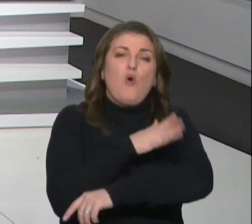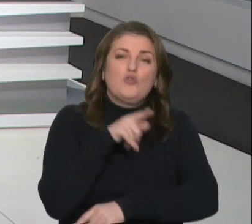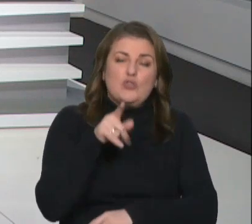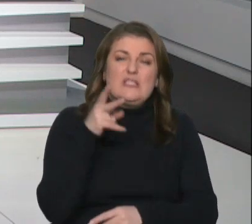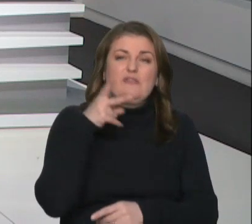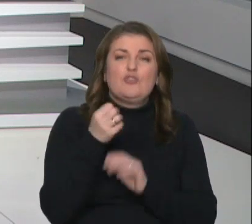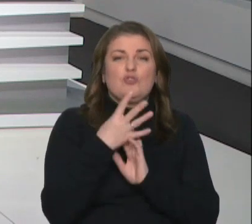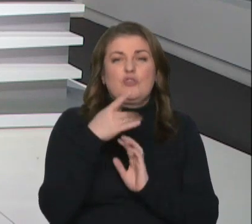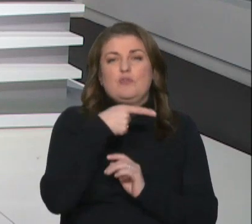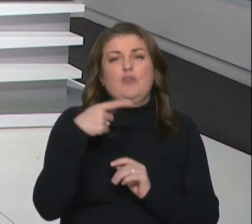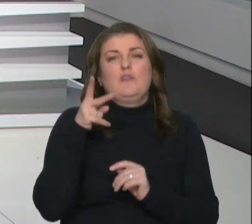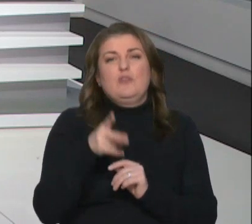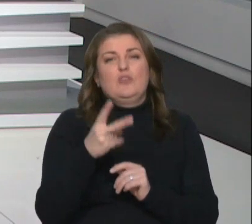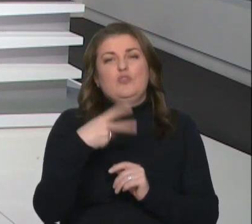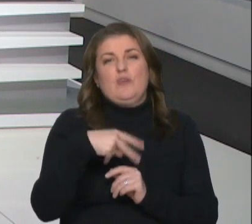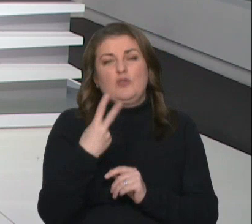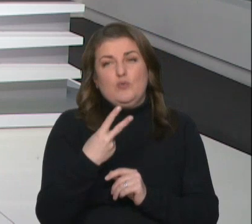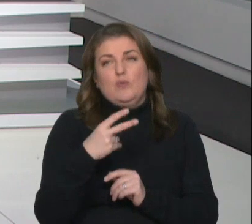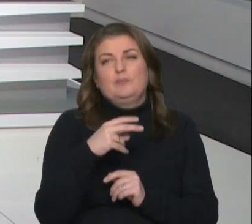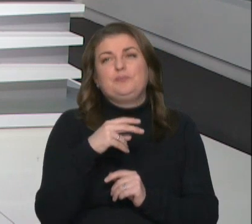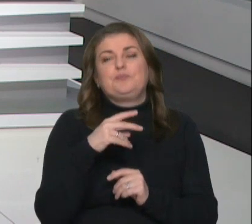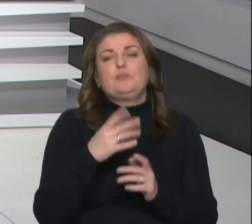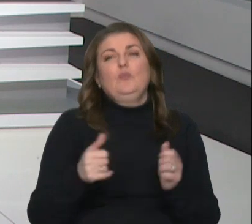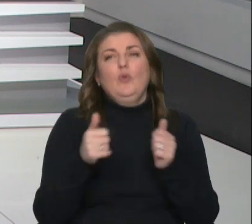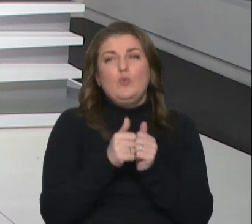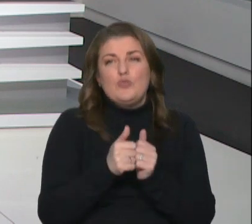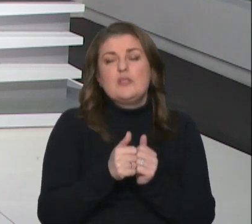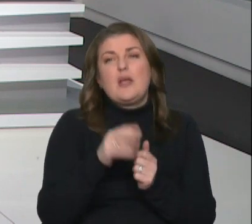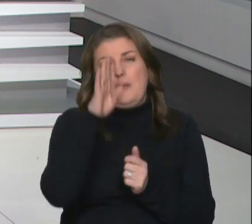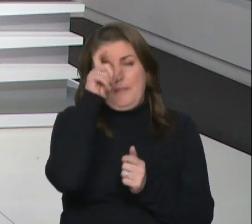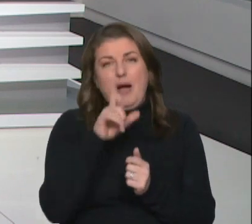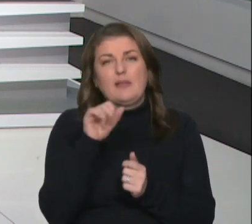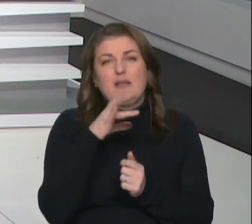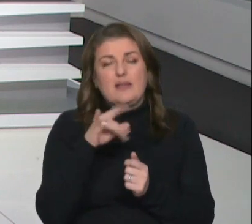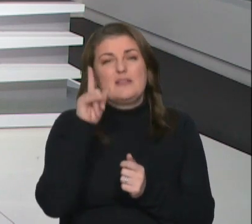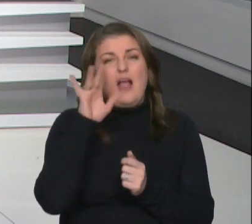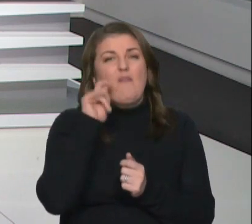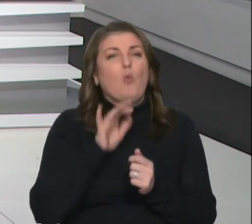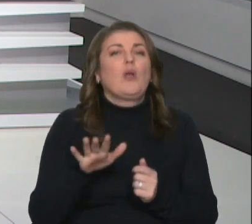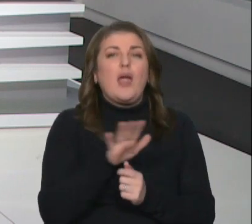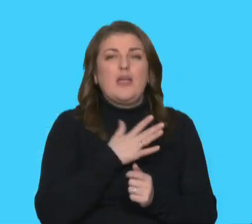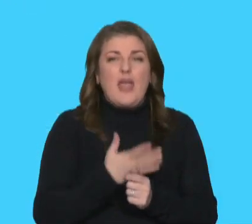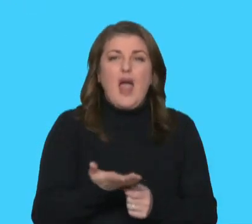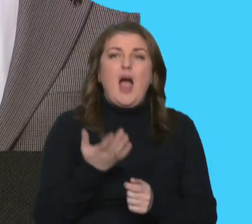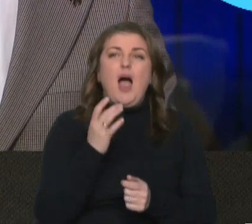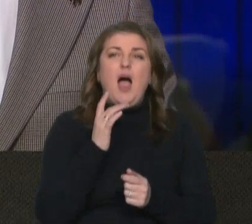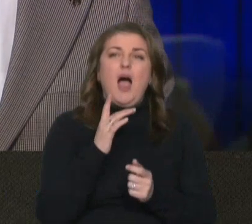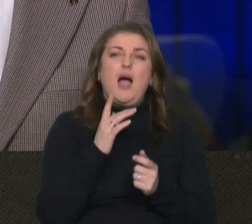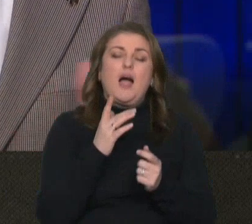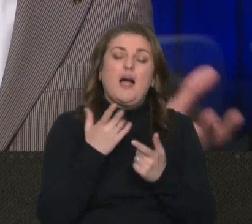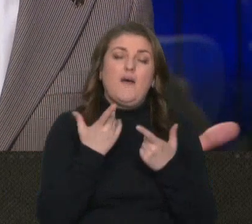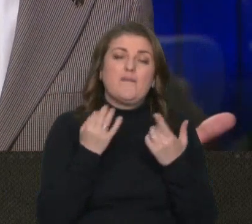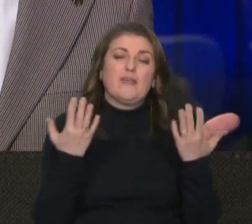2014 по 2022. Андрій Дещиця долучається. Пан Андрію, слава Україні! От